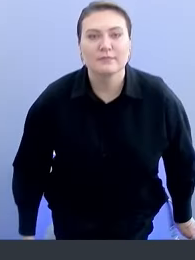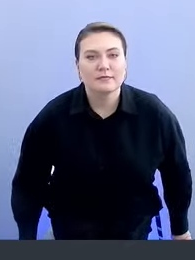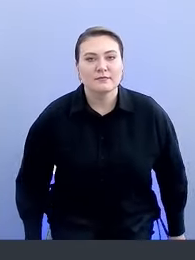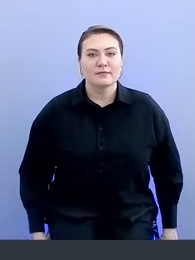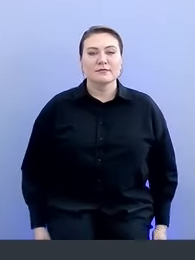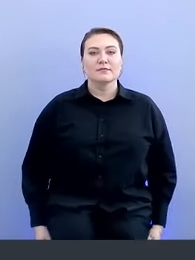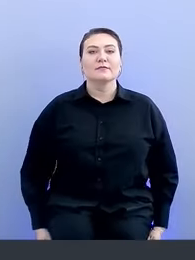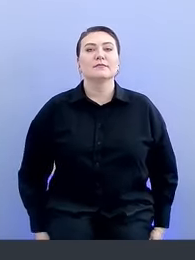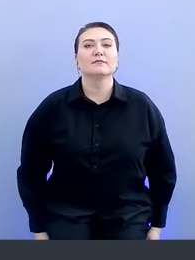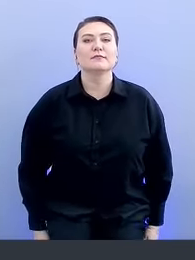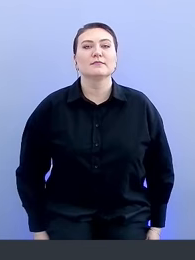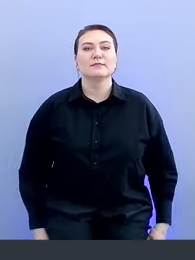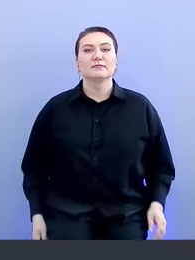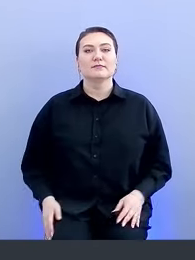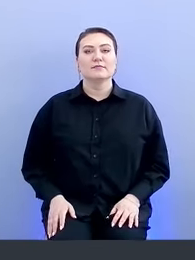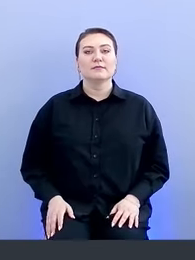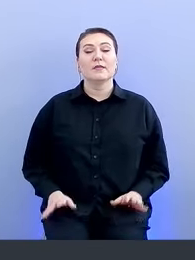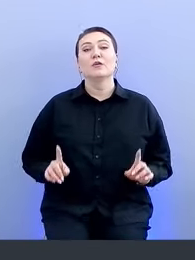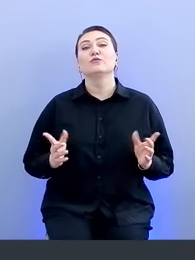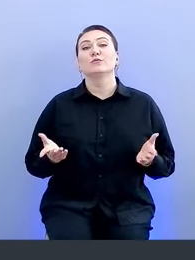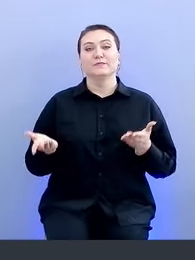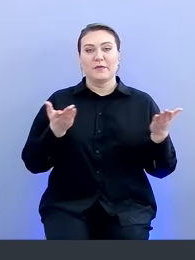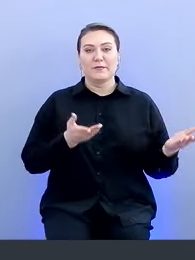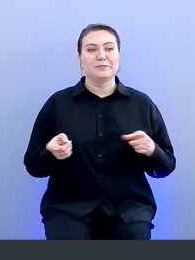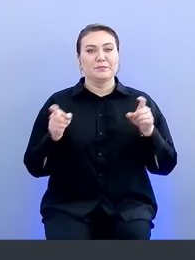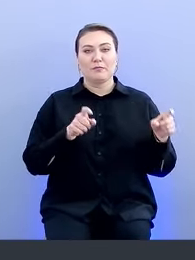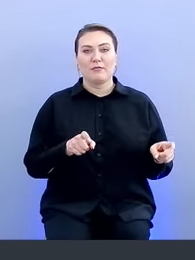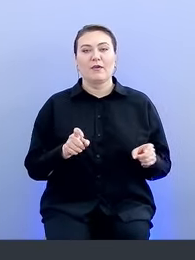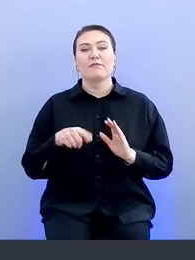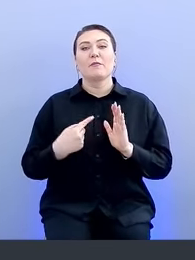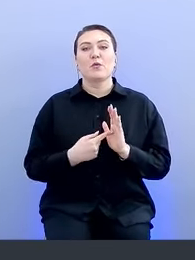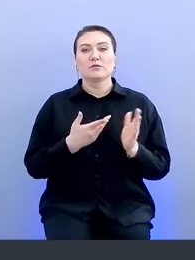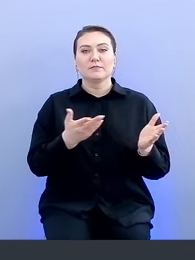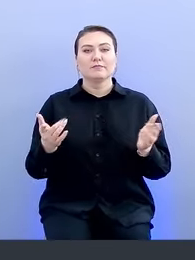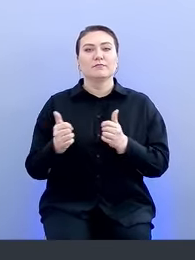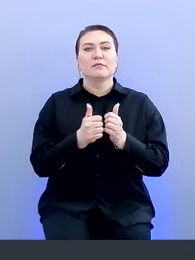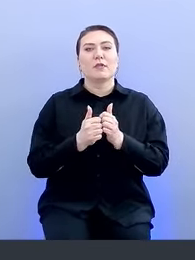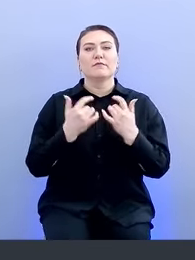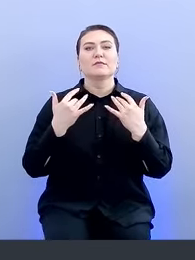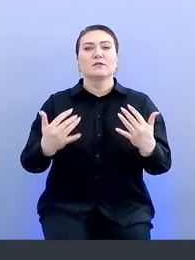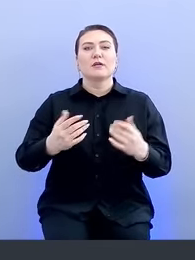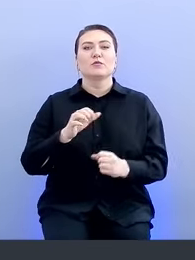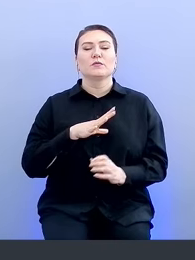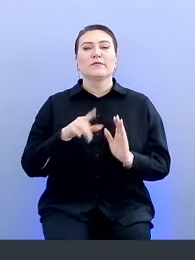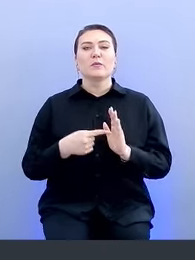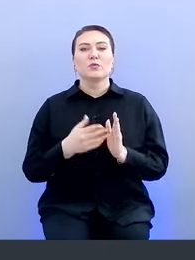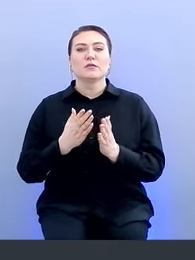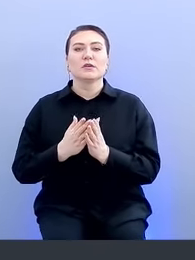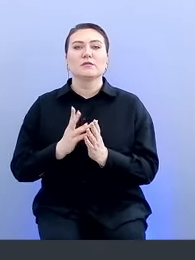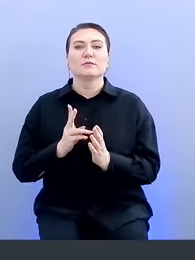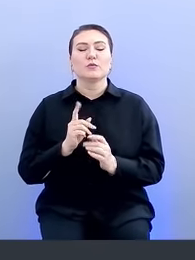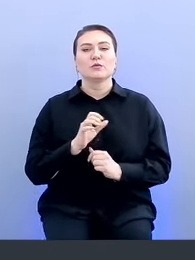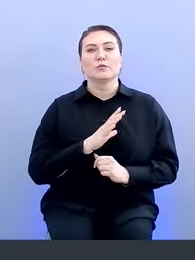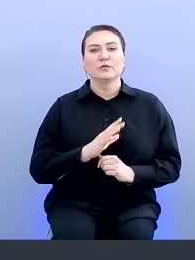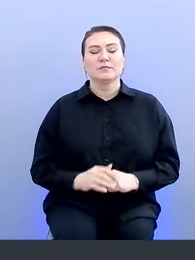Так, ну что, перейдем тогда к вопросам. Коллеги, в зале у нас есть вопросы? Ксения?